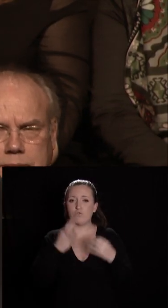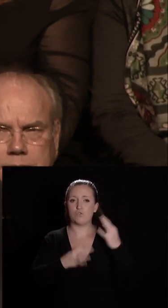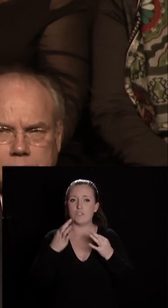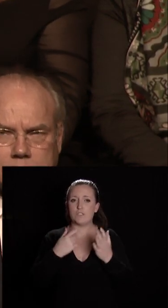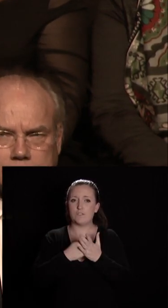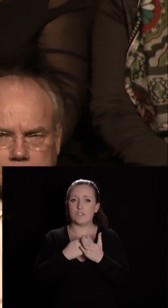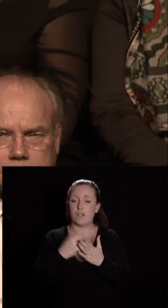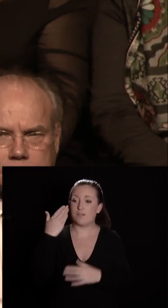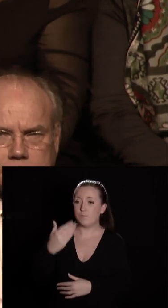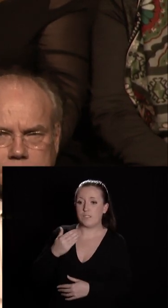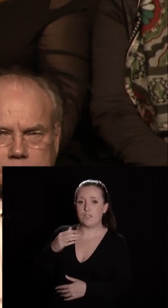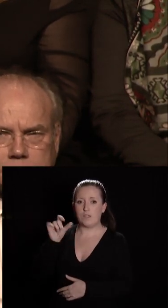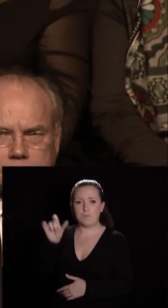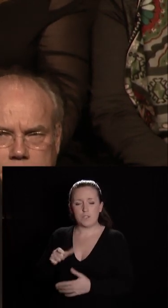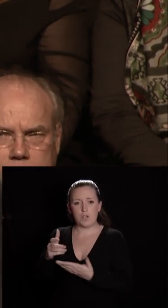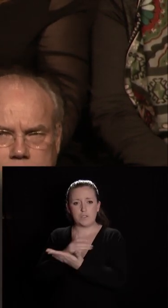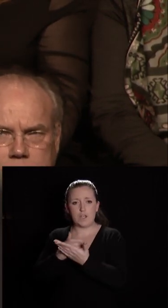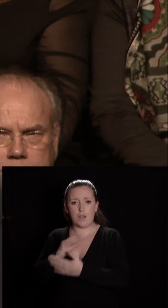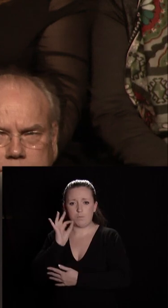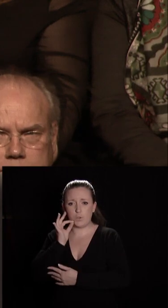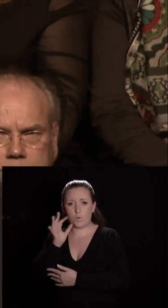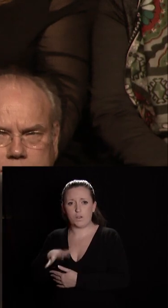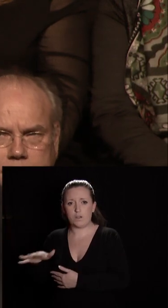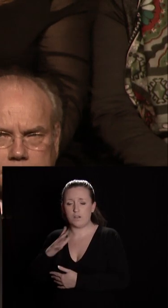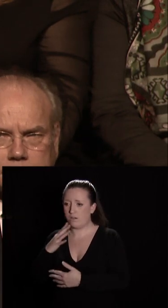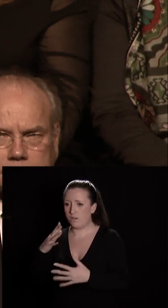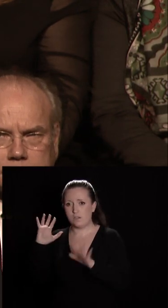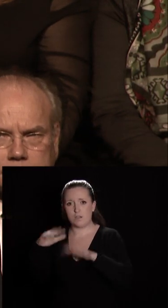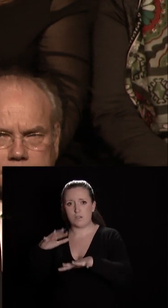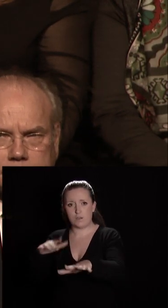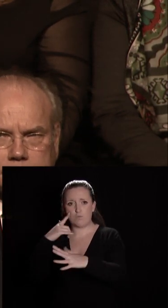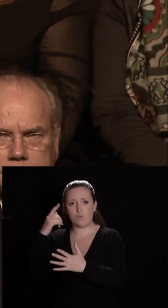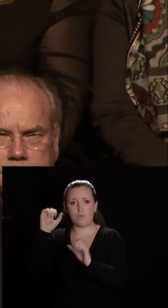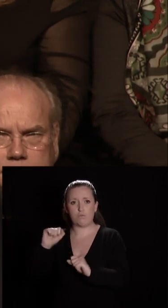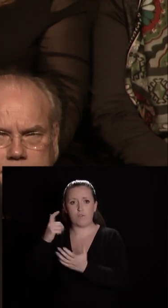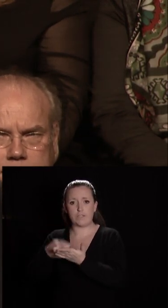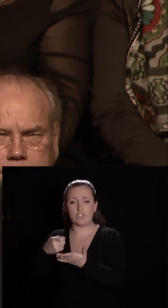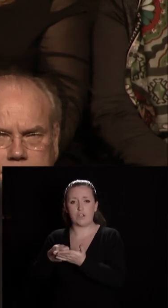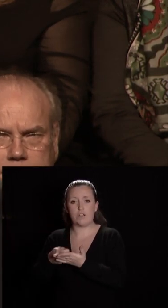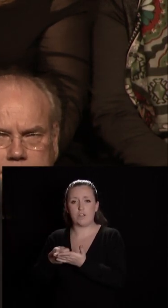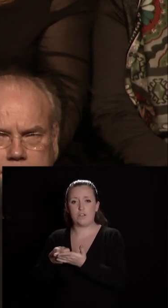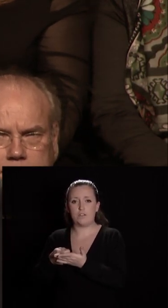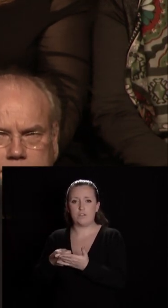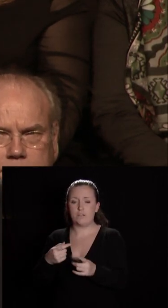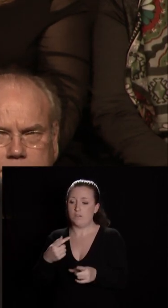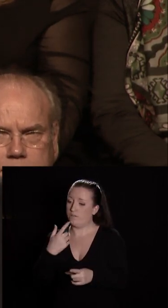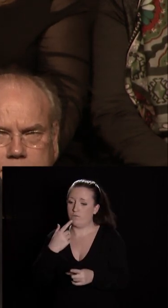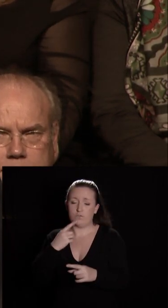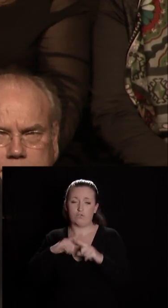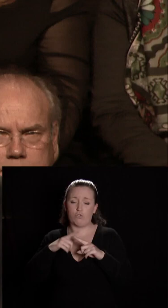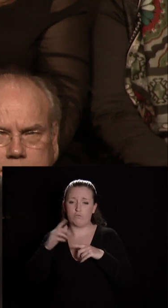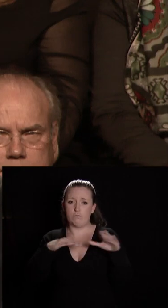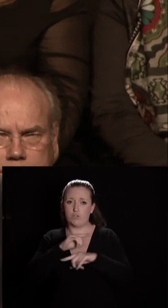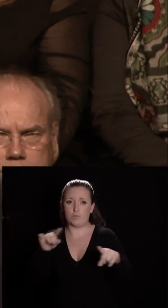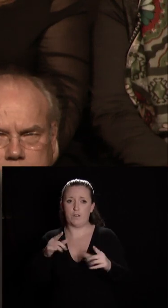ce sont les plus modestes qui manifestent pour leur pouvoir d'achat alors fondamentalement c'est quelque chose ne tourne pas rond et